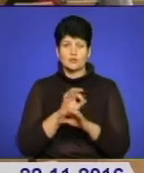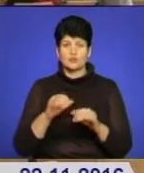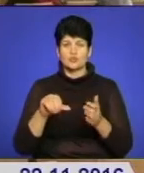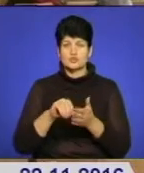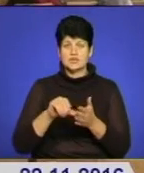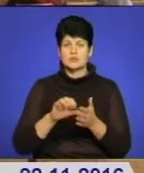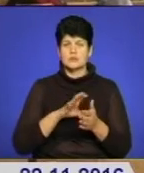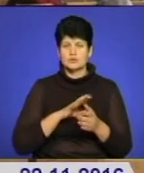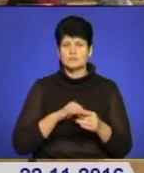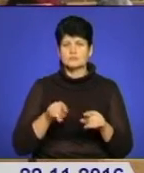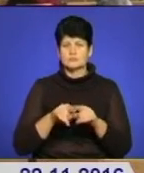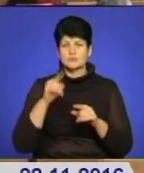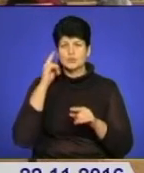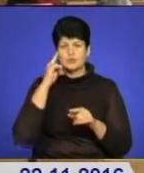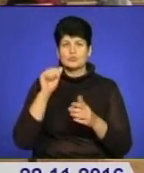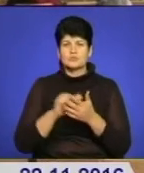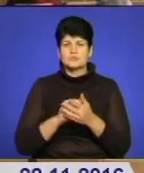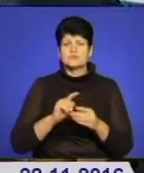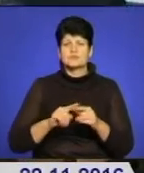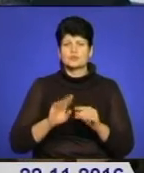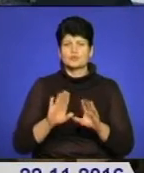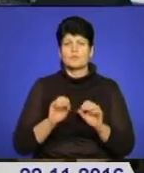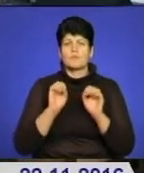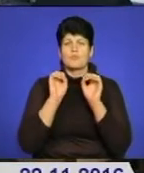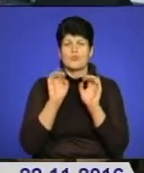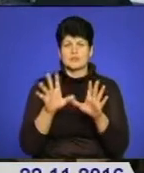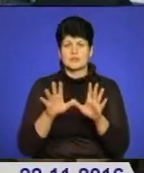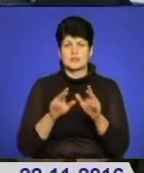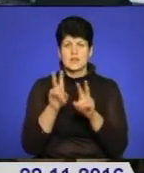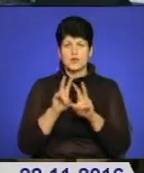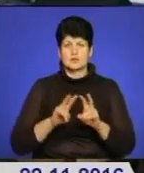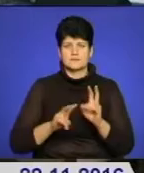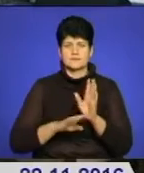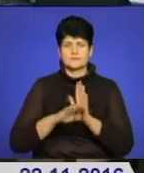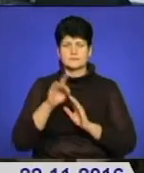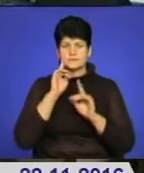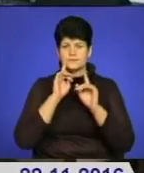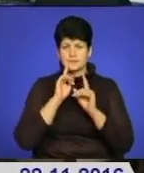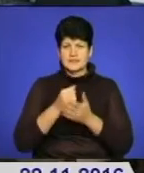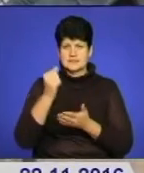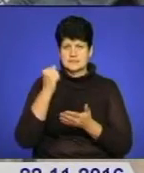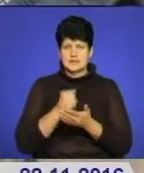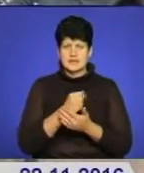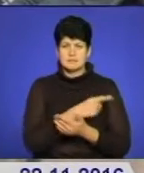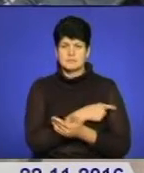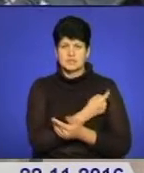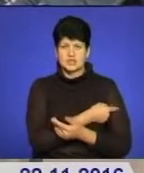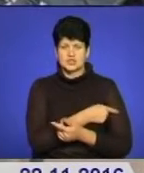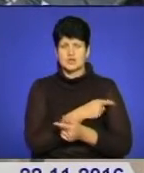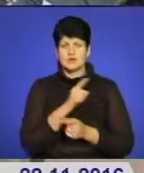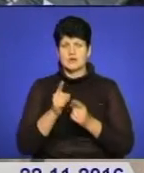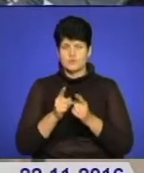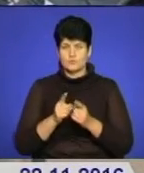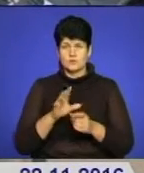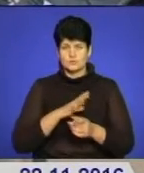одностайні в тому, аби документи якомога швидше були подані на розвит парламенту і затверджені. А відтак медична реформа набрала обертів в